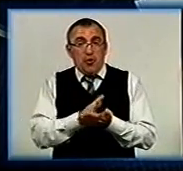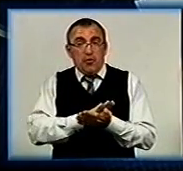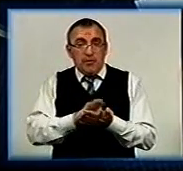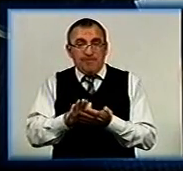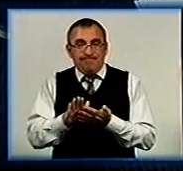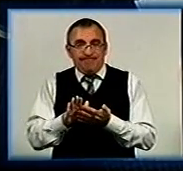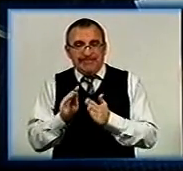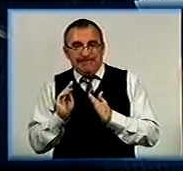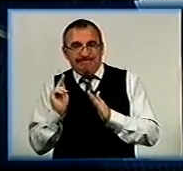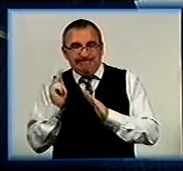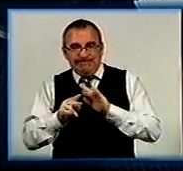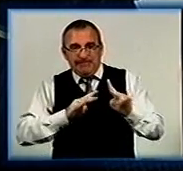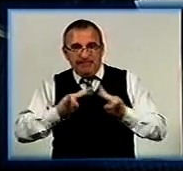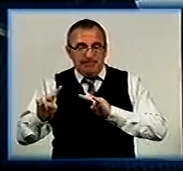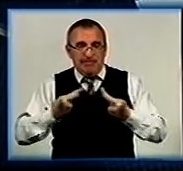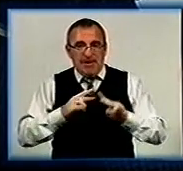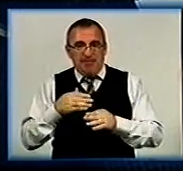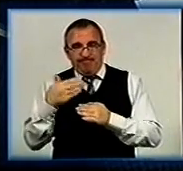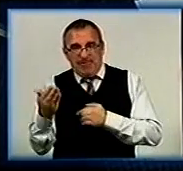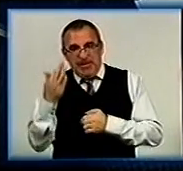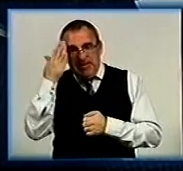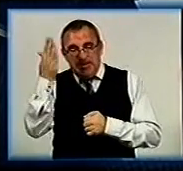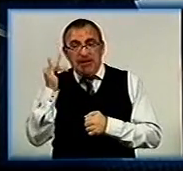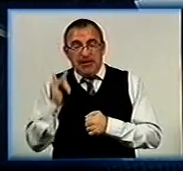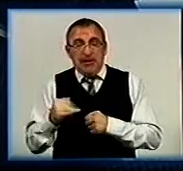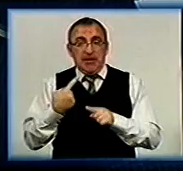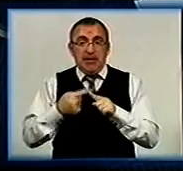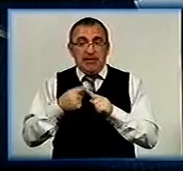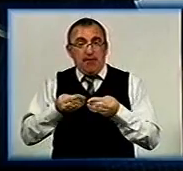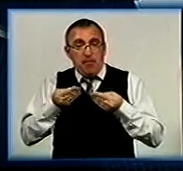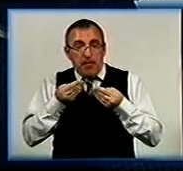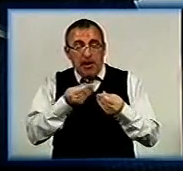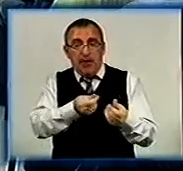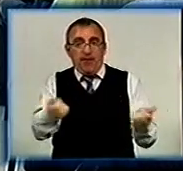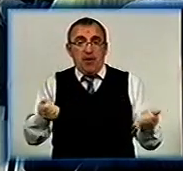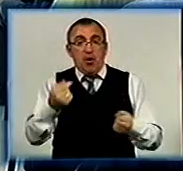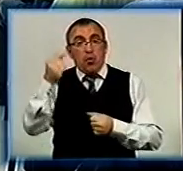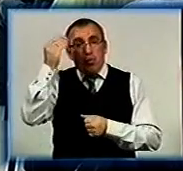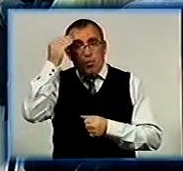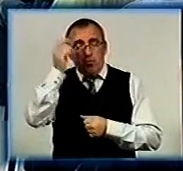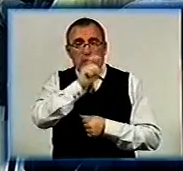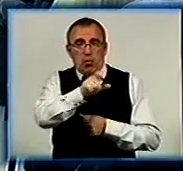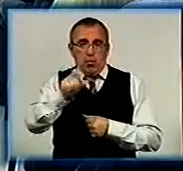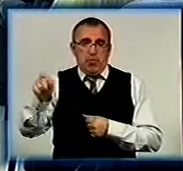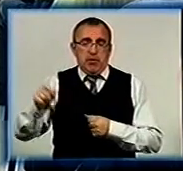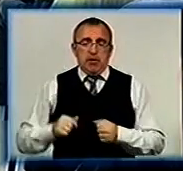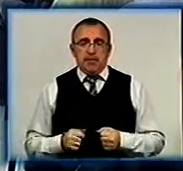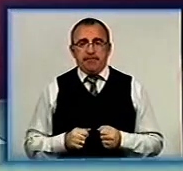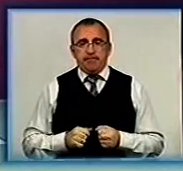сепаратистський нахил, і це впливає дійсно на думки наших громадян.